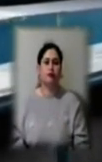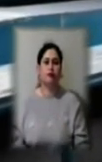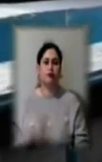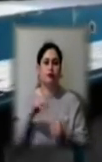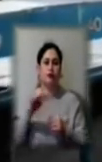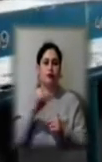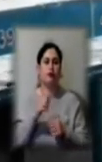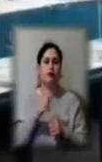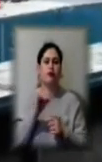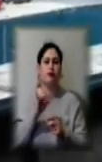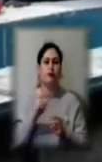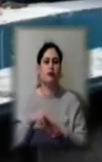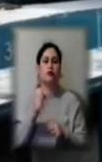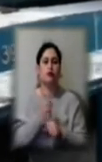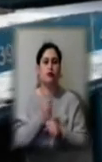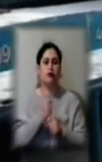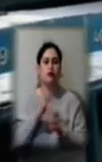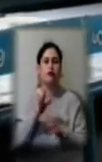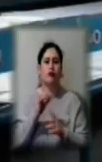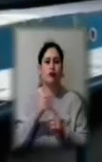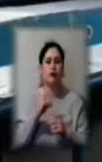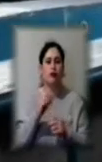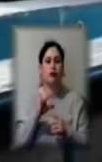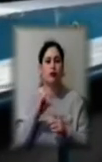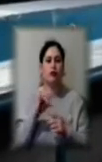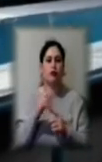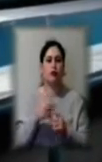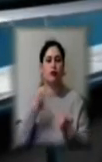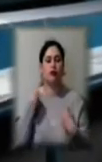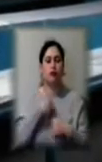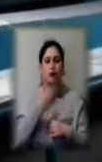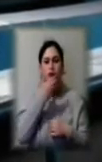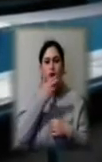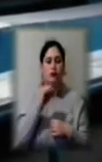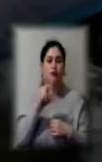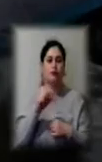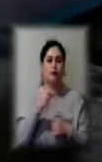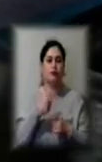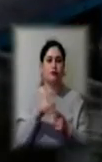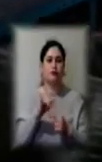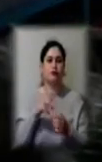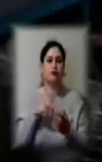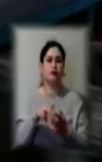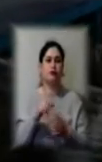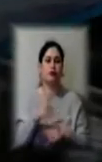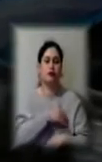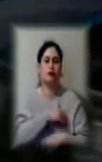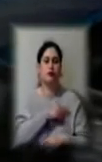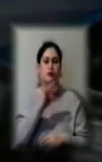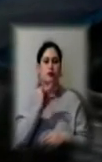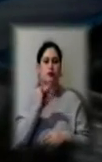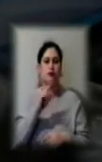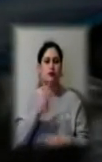здійснюється виключно за наявності вдягнутої медичної маски і проходження температурного скрінінгу.